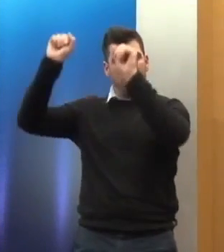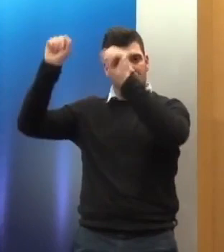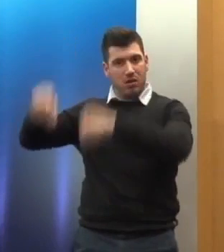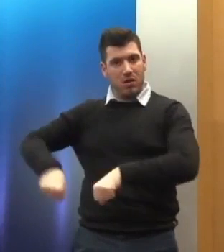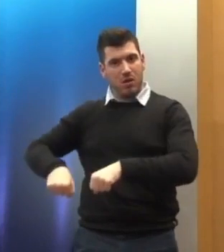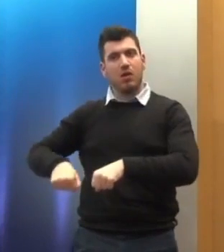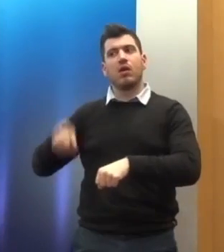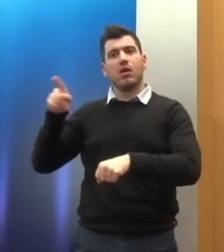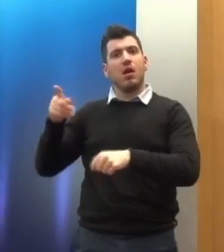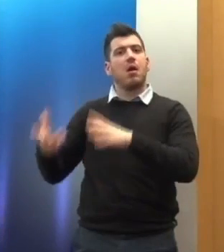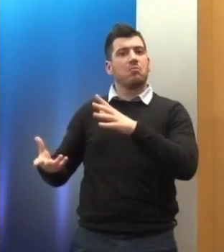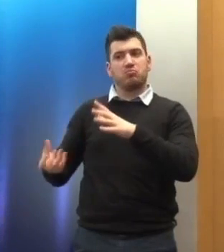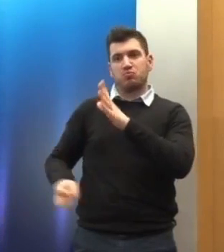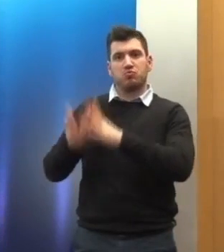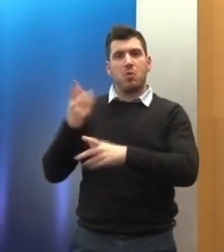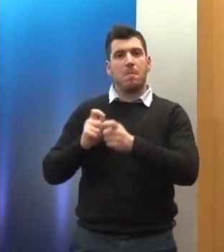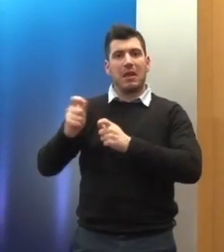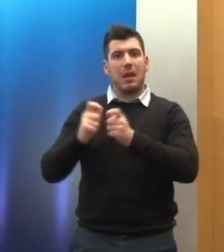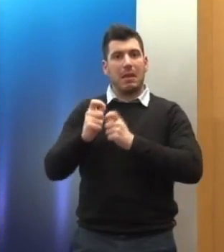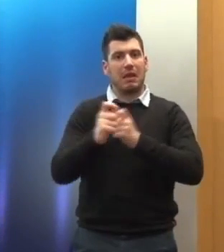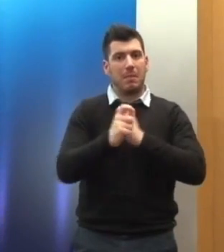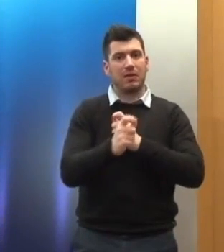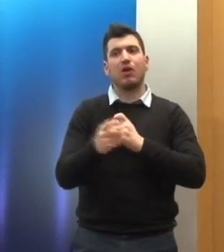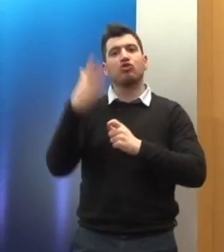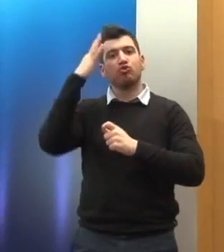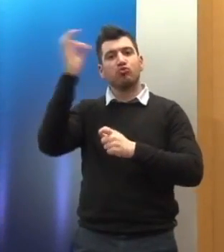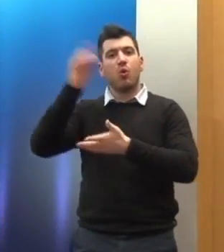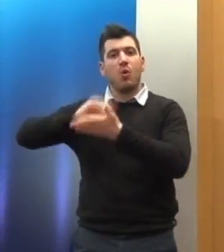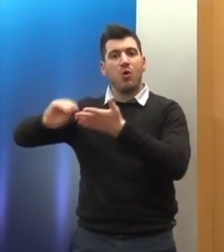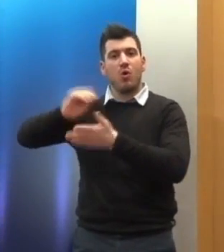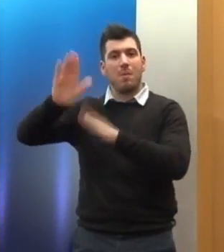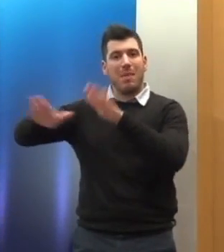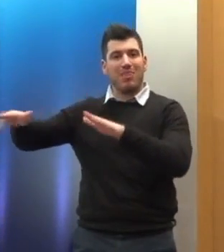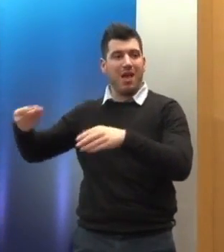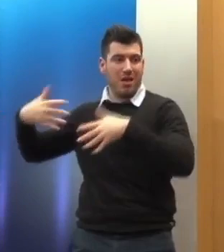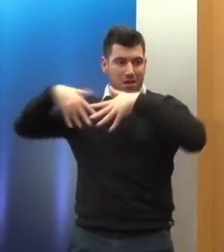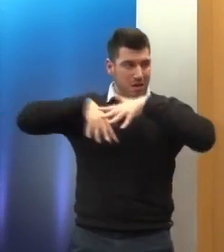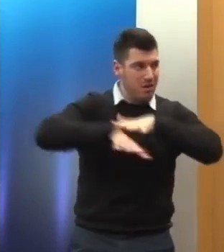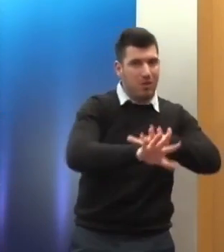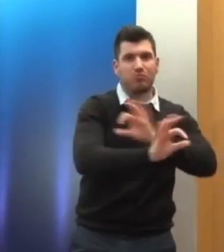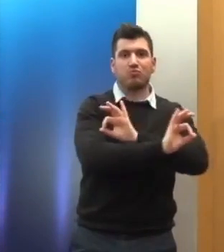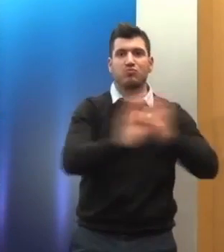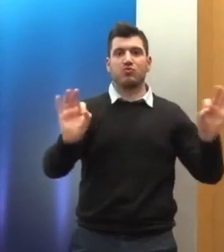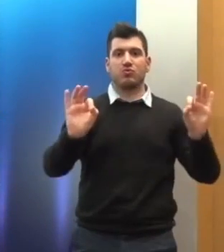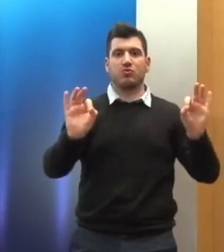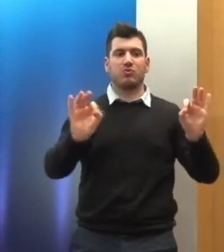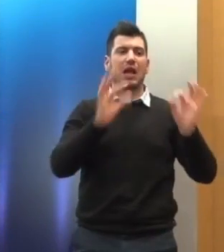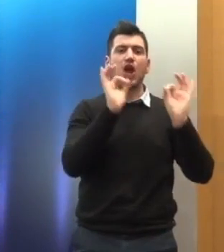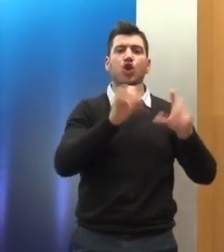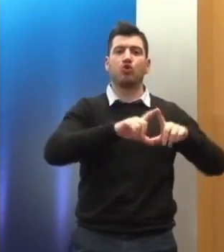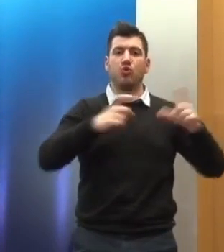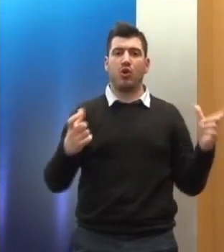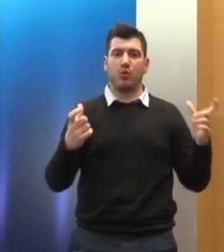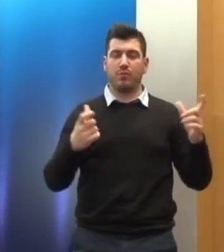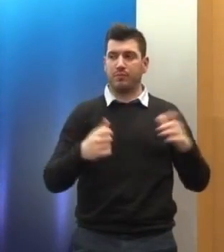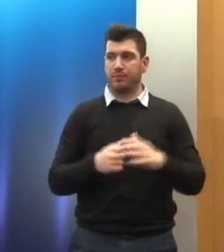μέτρα τα οποία λήφθησαν και τις προσπάθειες ένταξης των παιδιών ρομάς στο παιδιστικό σύστημα και αποφυγής διαχωρισμού. Αυτά ως προς